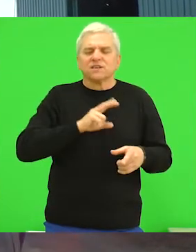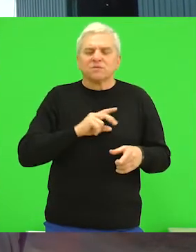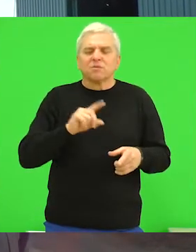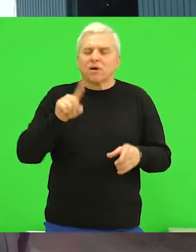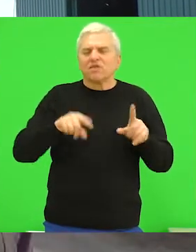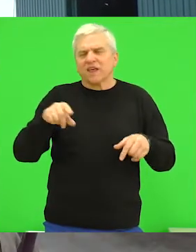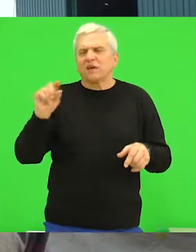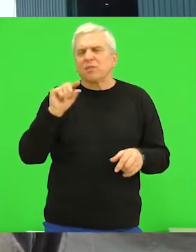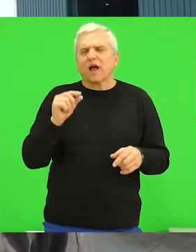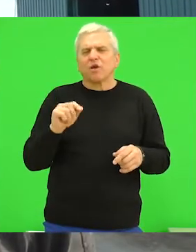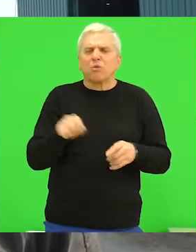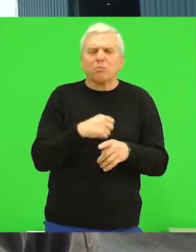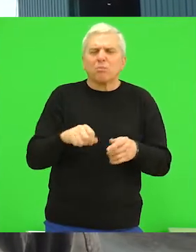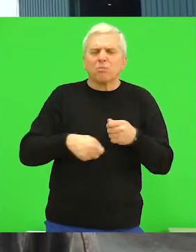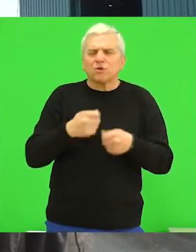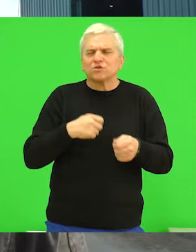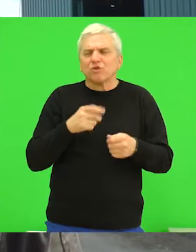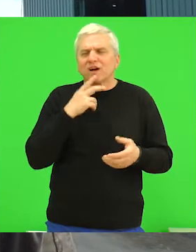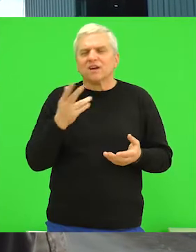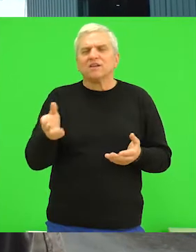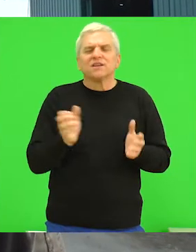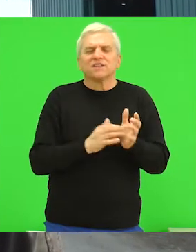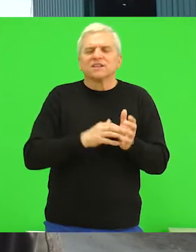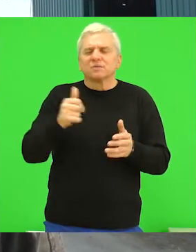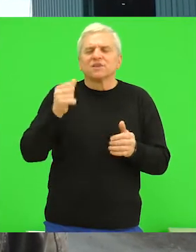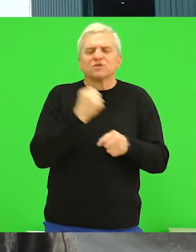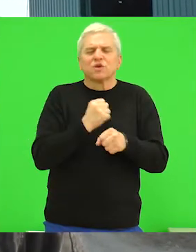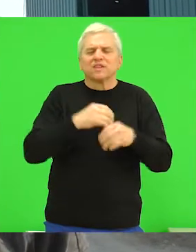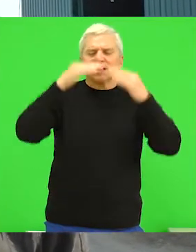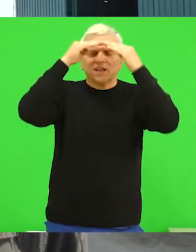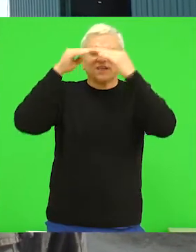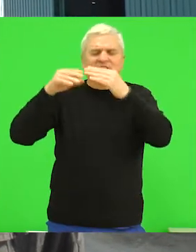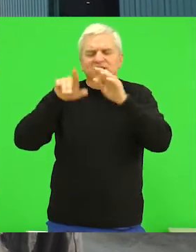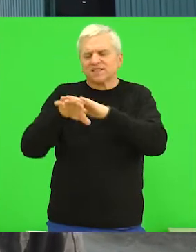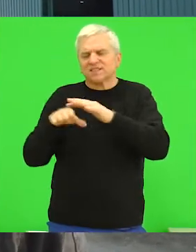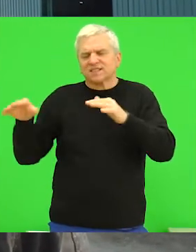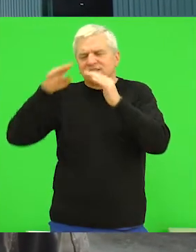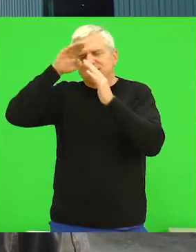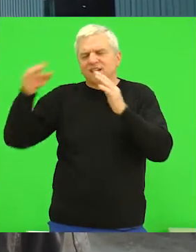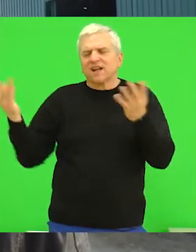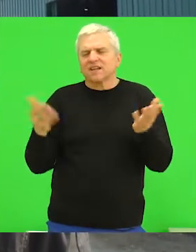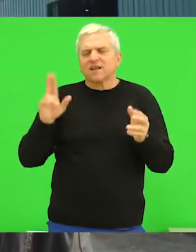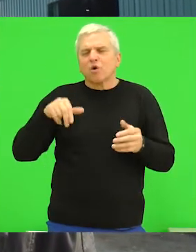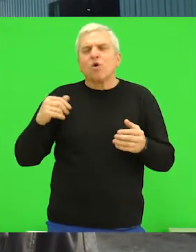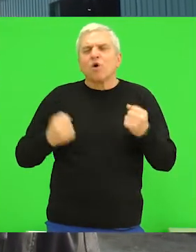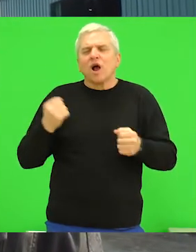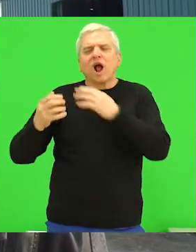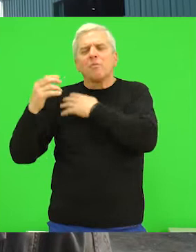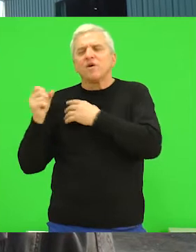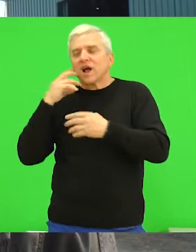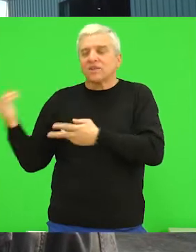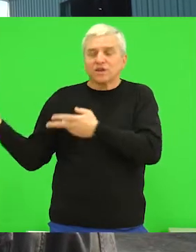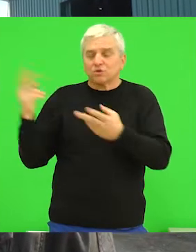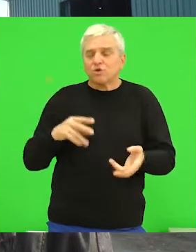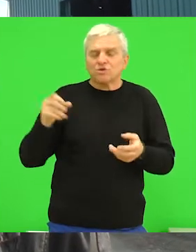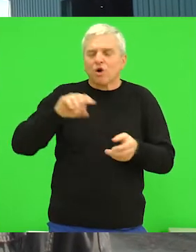još dodatnih radova gdje će biti još nastršnica sa strane, gdje će moći kamioni da kada stignu